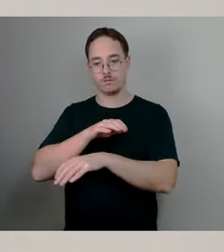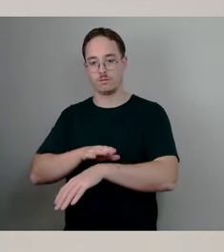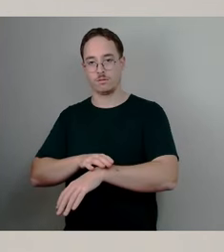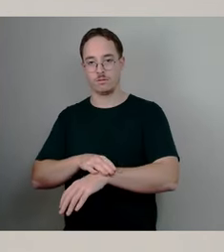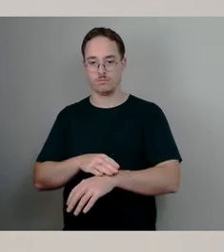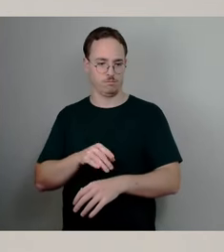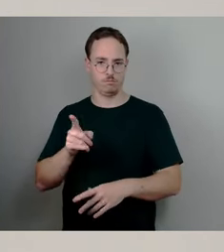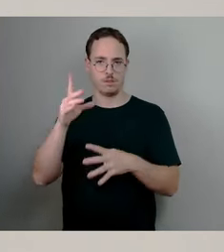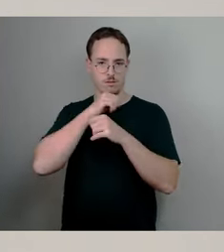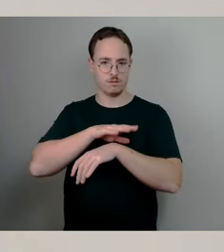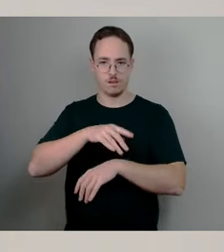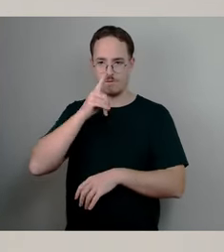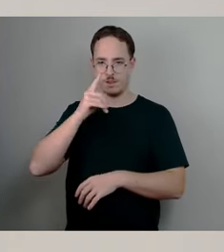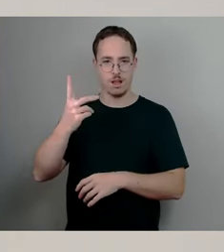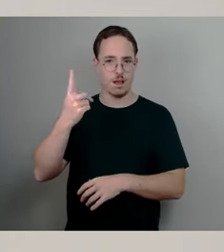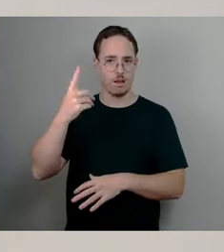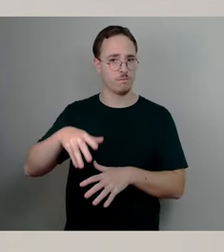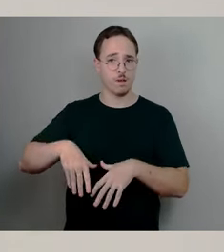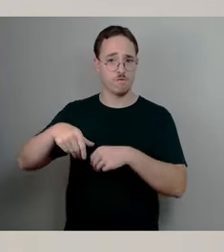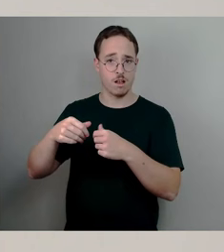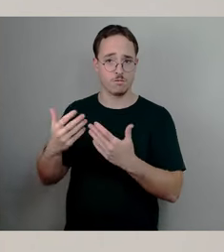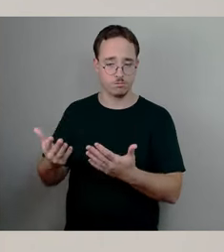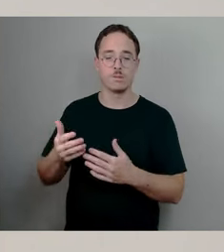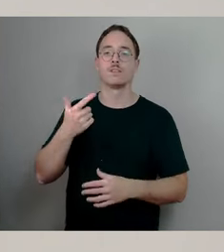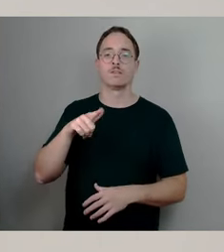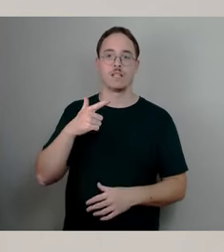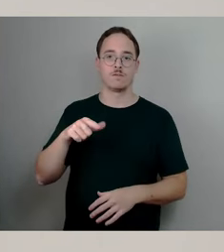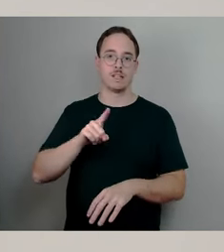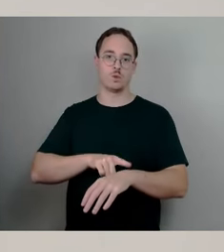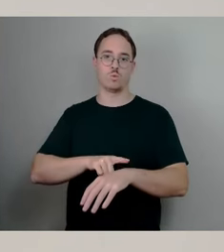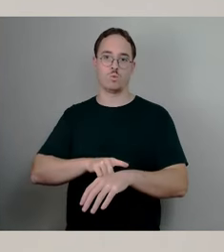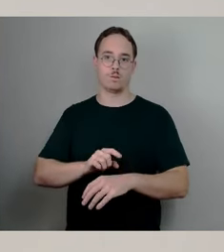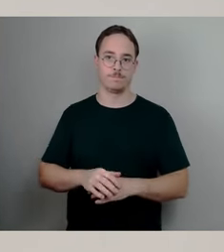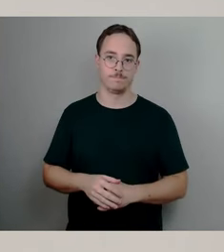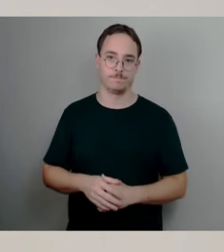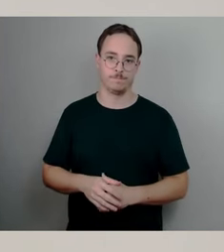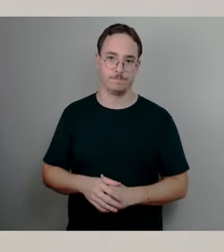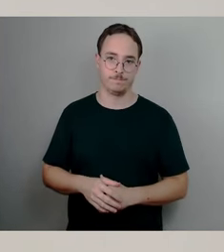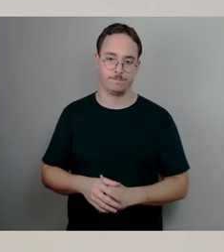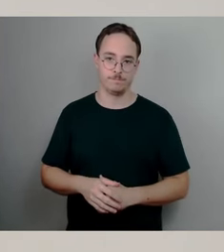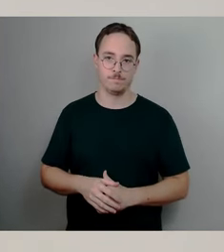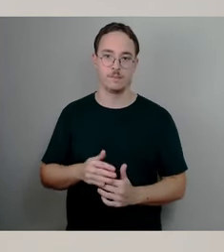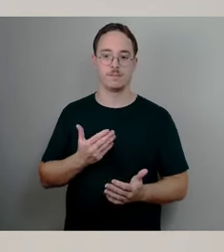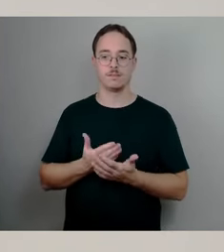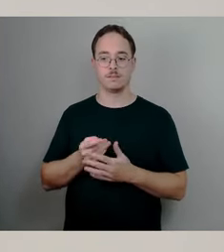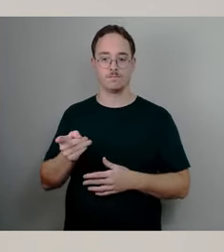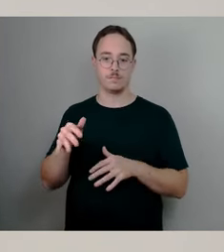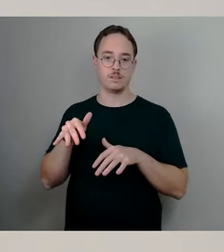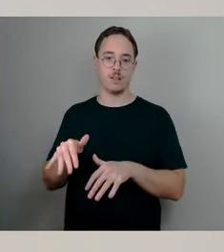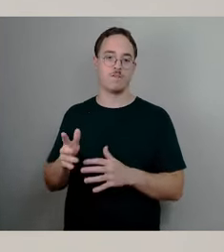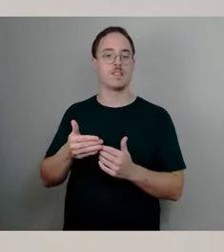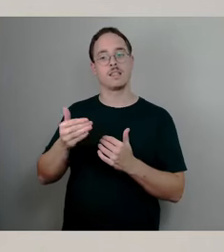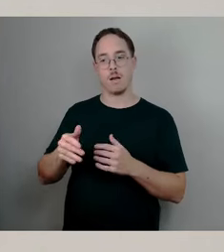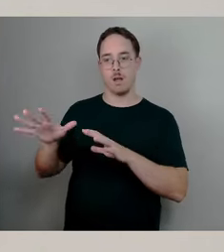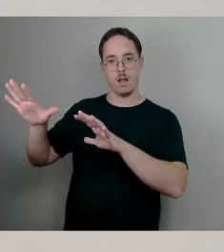und in der Nachtzeit besteht ein erhöhtes Ruhebedürfnis für die Nachbarschaft, was eben oft im Konflikt mit dem